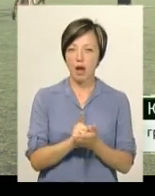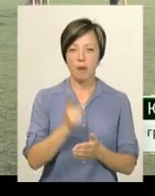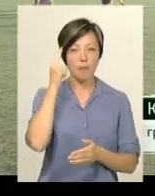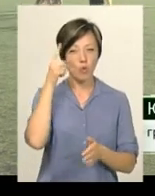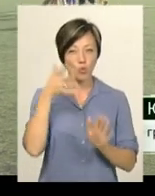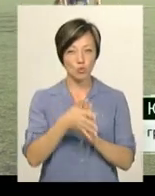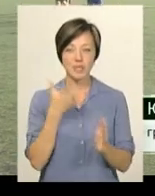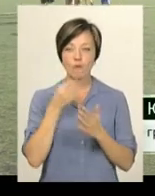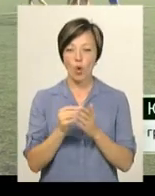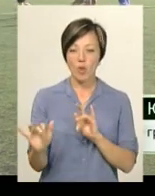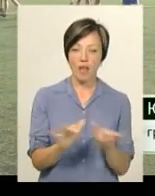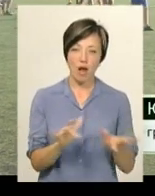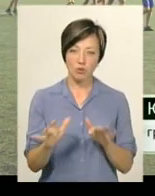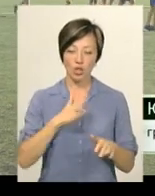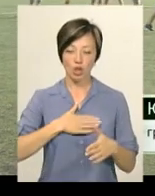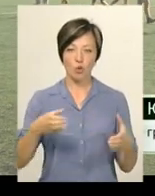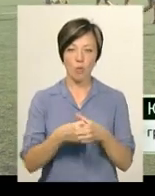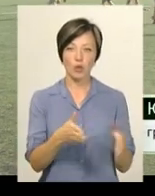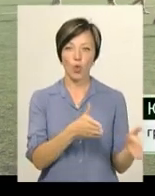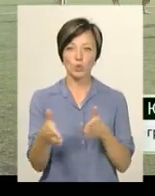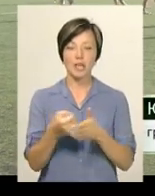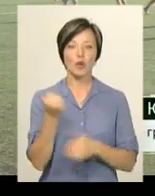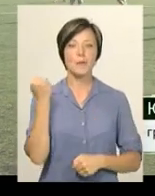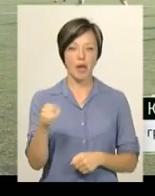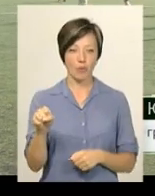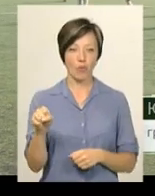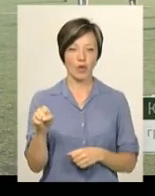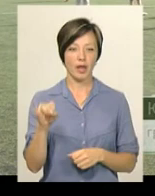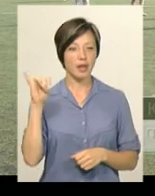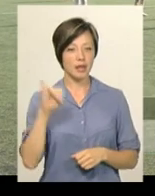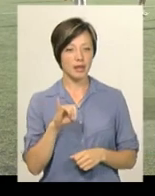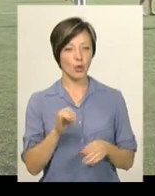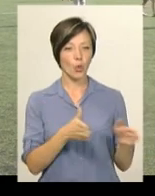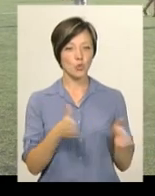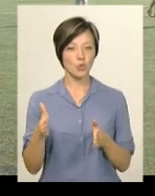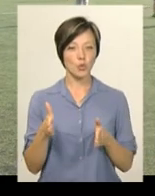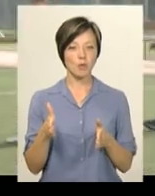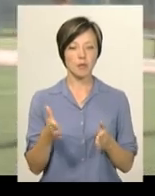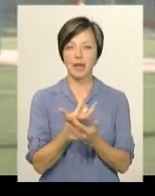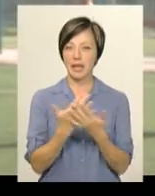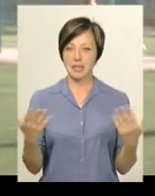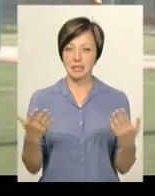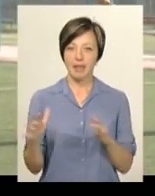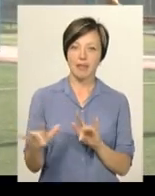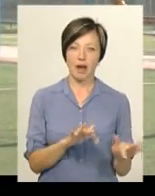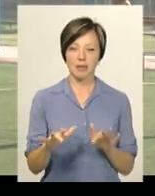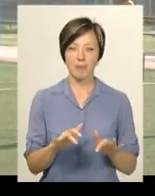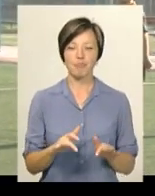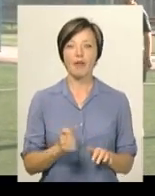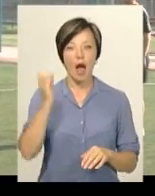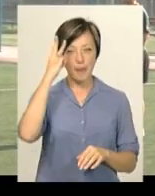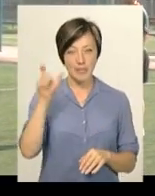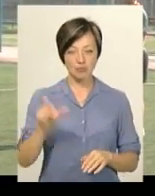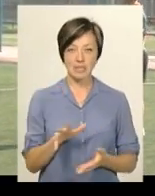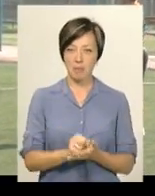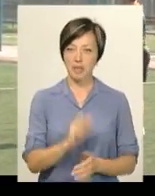так даліше. Наша команда готується до перемоги і готуємо різні тактики». Хмельничанин Юрій Олійник рейпі